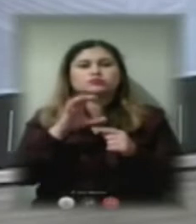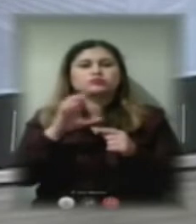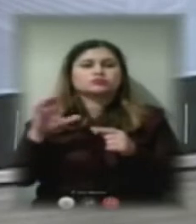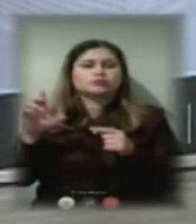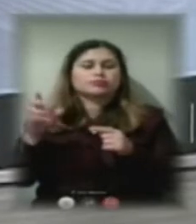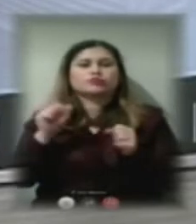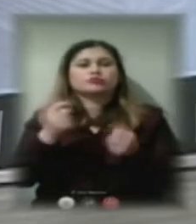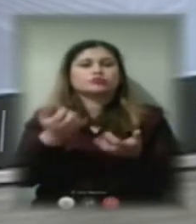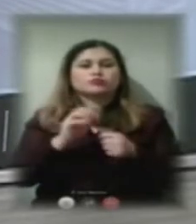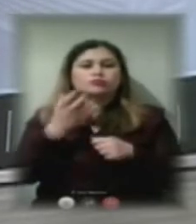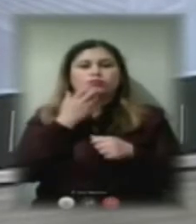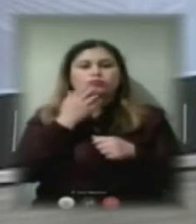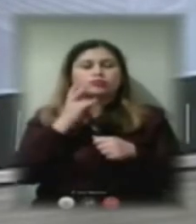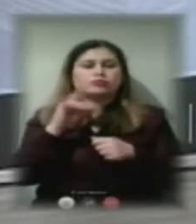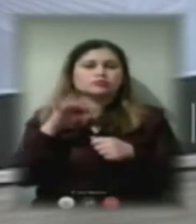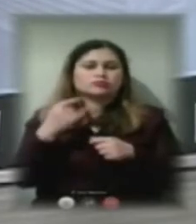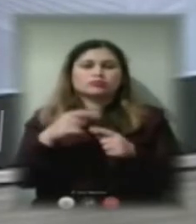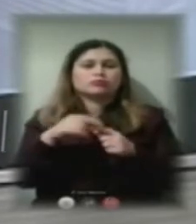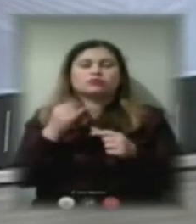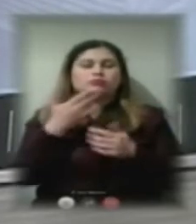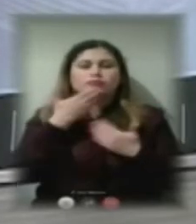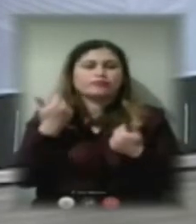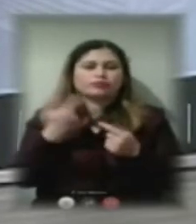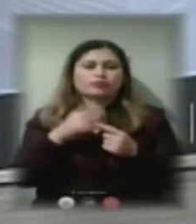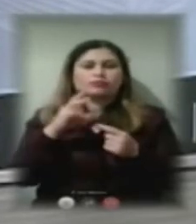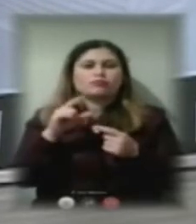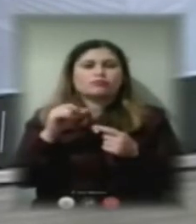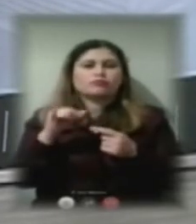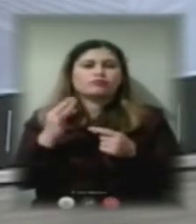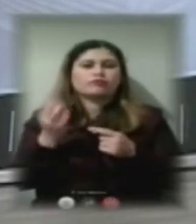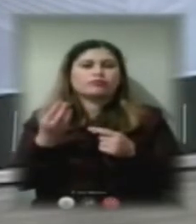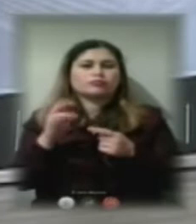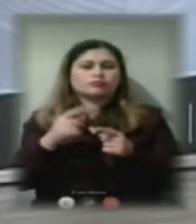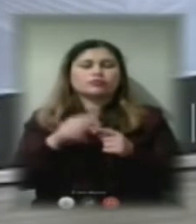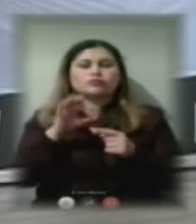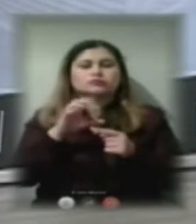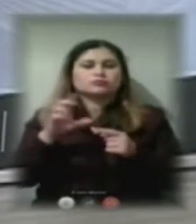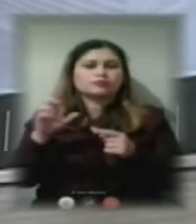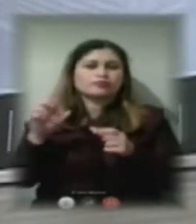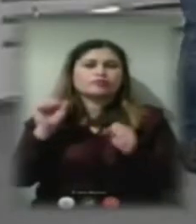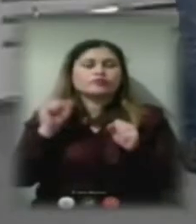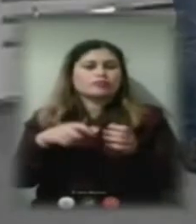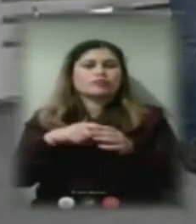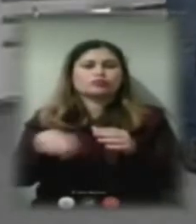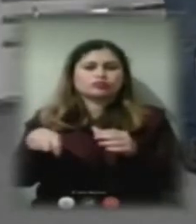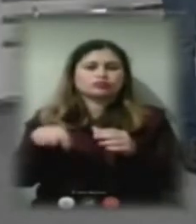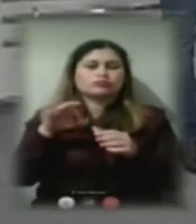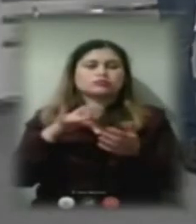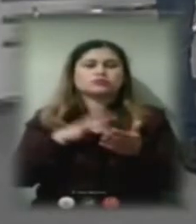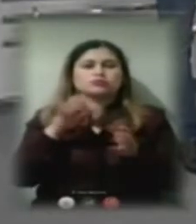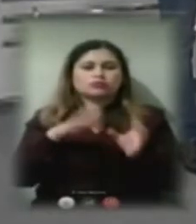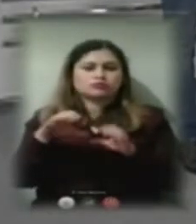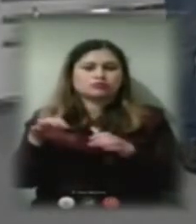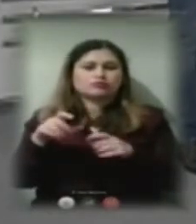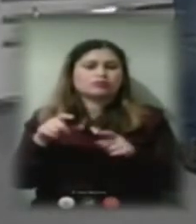теплоносій і немає відповідно нарахувань, що ОСББ цілком може відключитися від центрального опалення? Це не